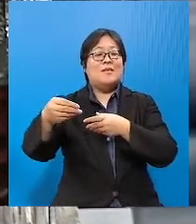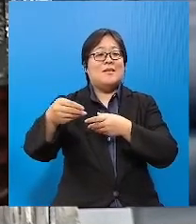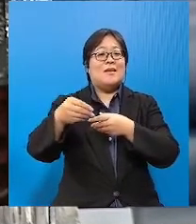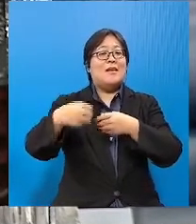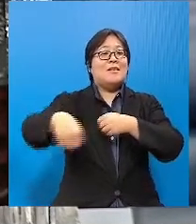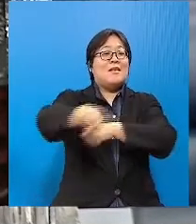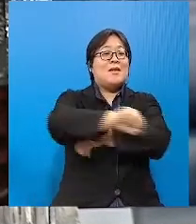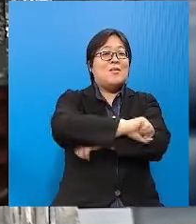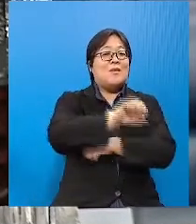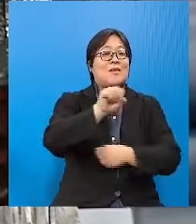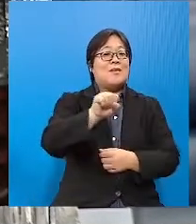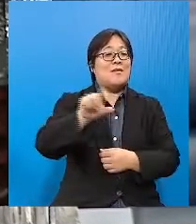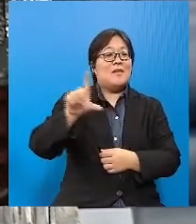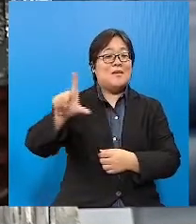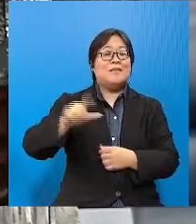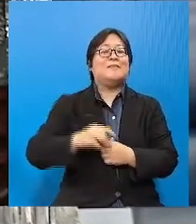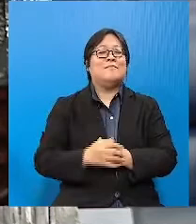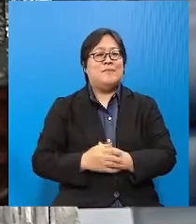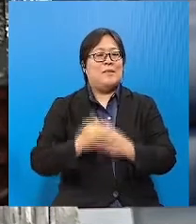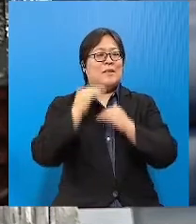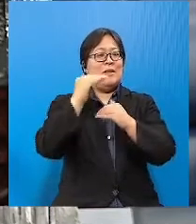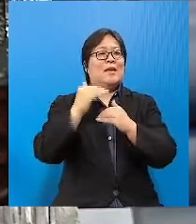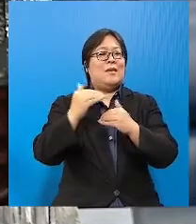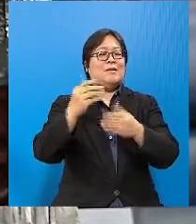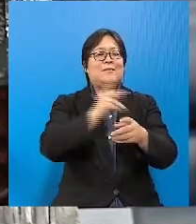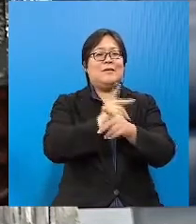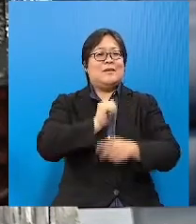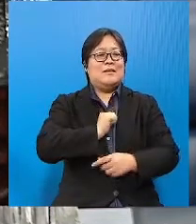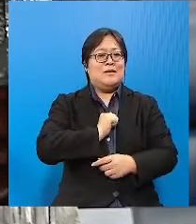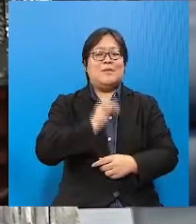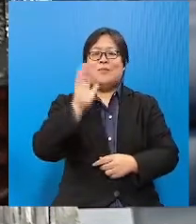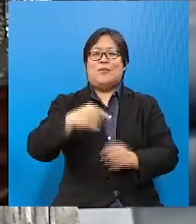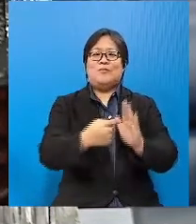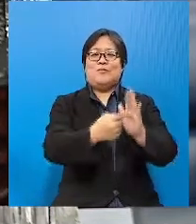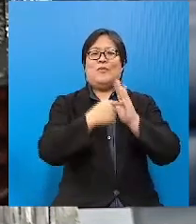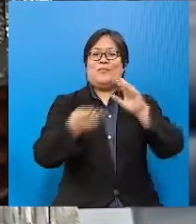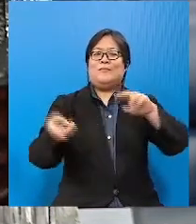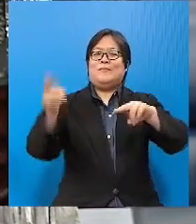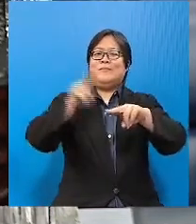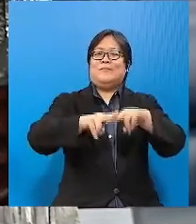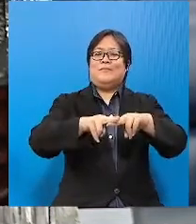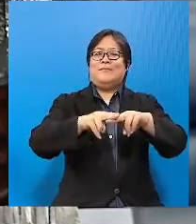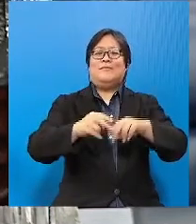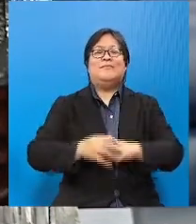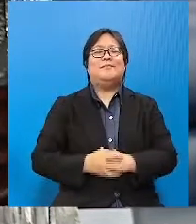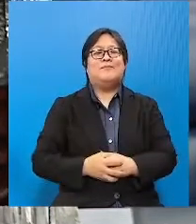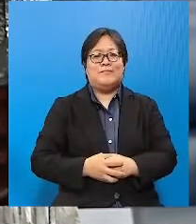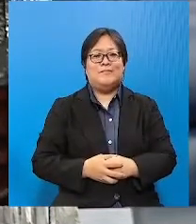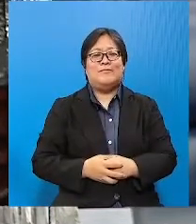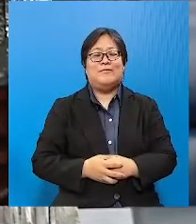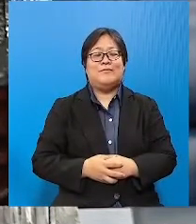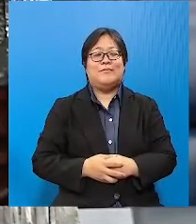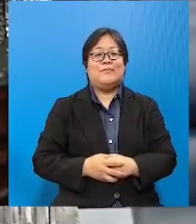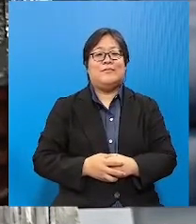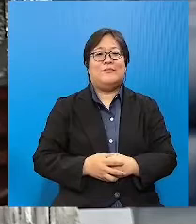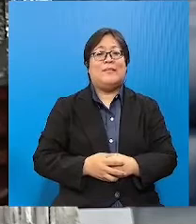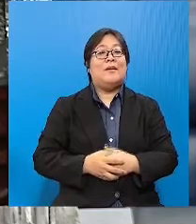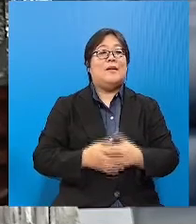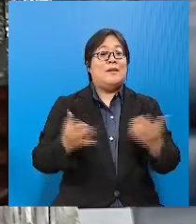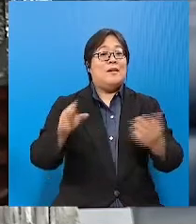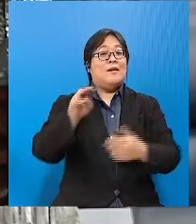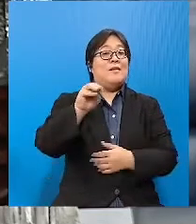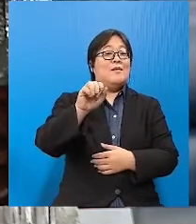melalui SSL tahap sara diri masih belum menunjukkan peningkatan yang signifikan. Dalam hal ini,